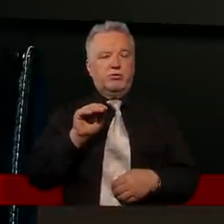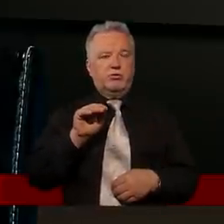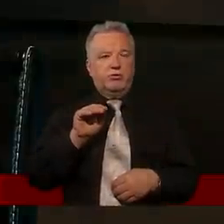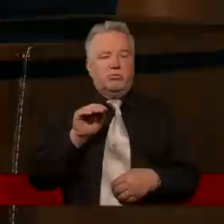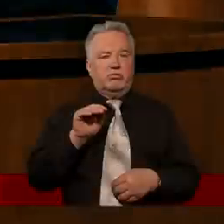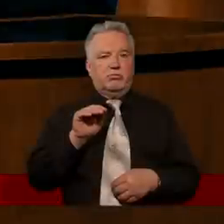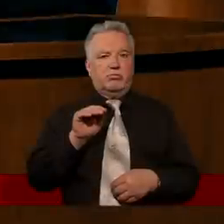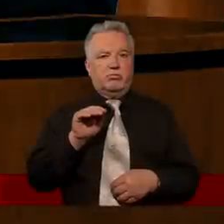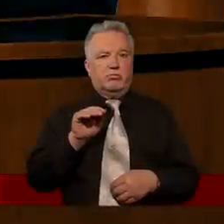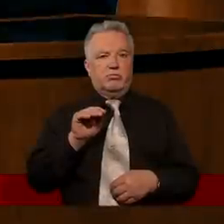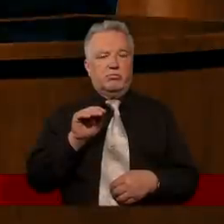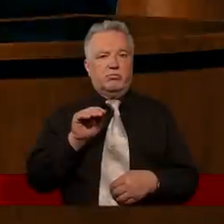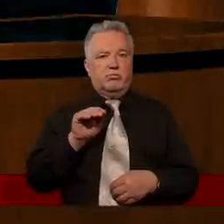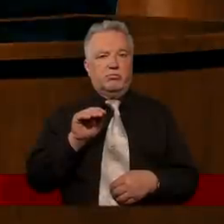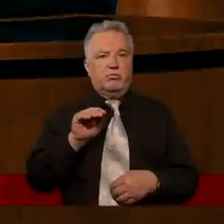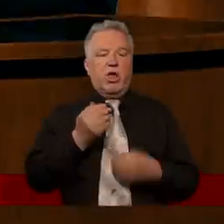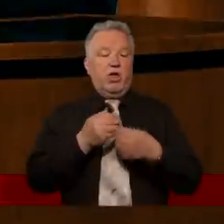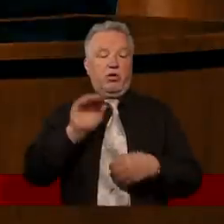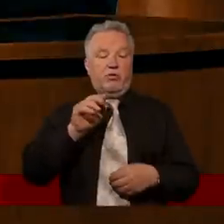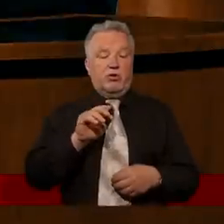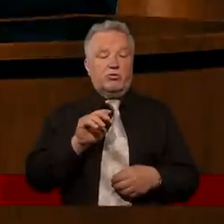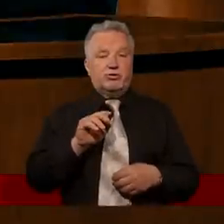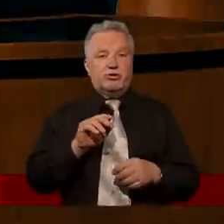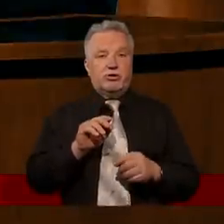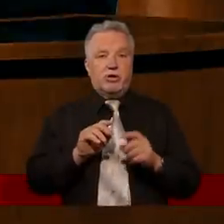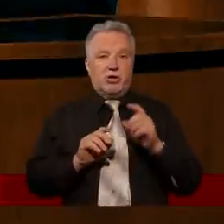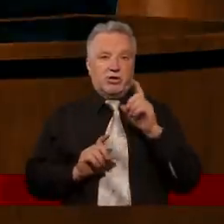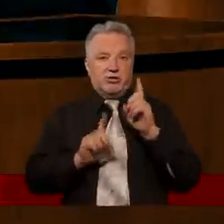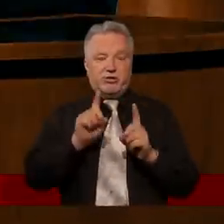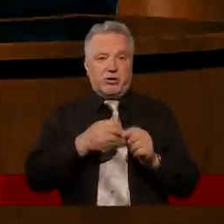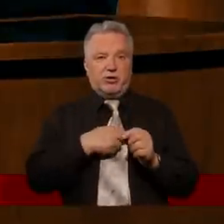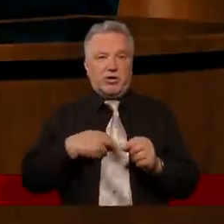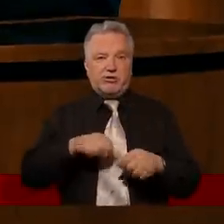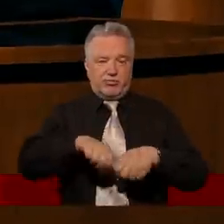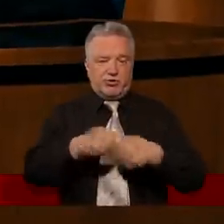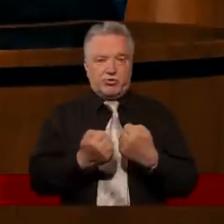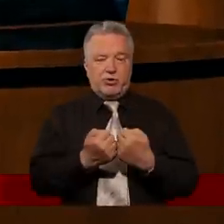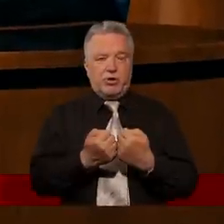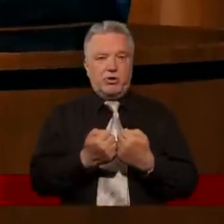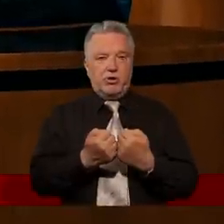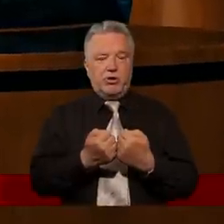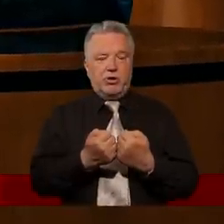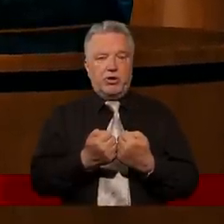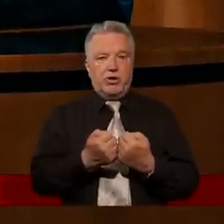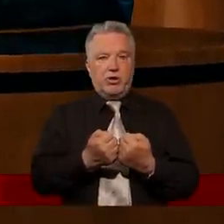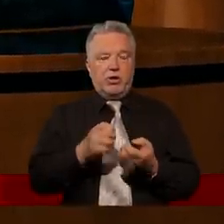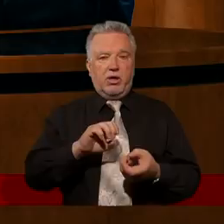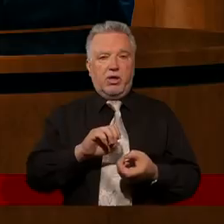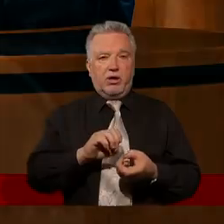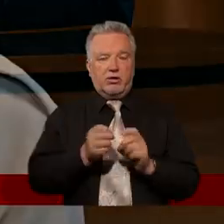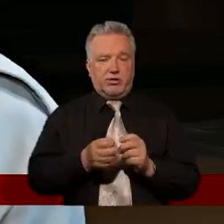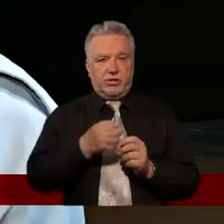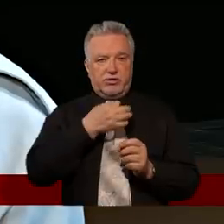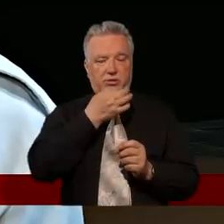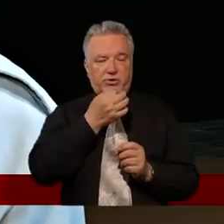Wielkość ta może wypaczać. I wielu wypadkach wypacza, manieruje. Ale myślę, że kiedy postawiasz to